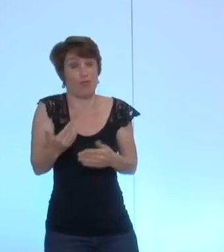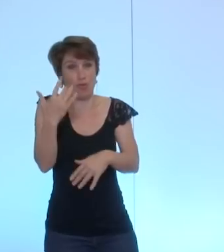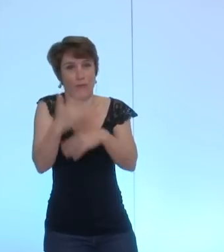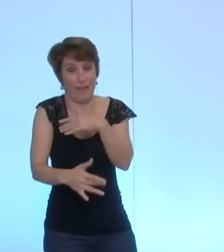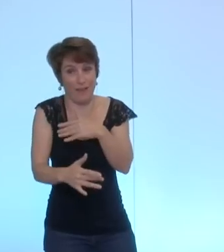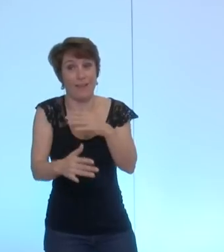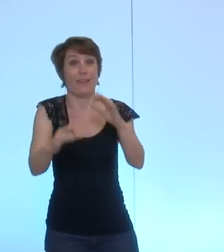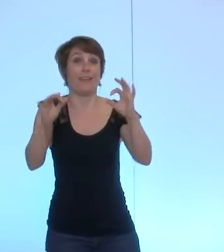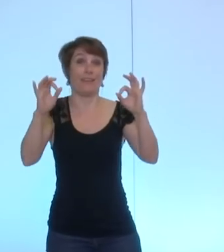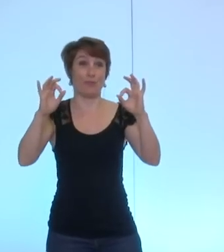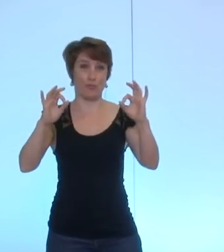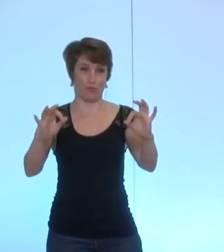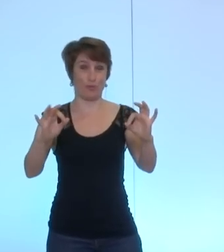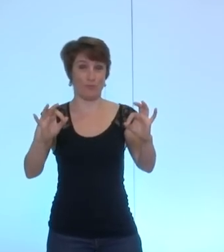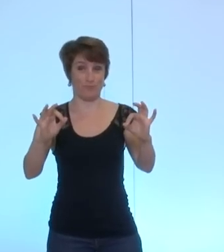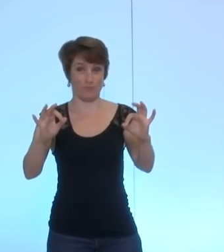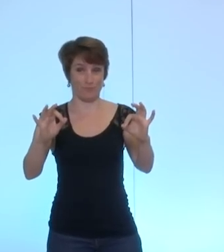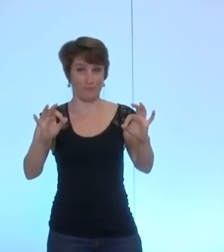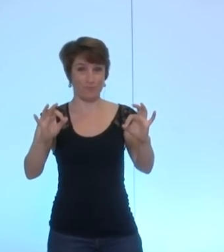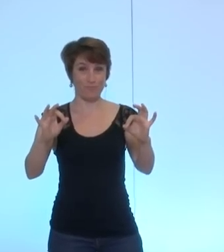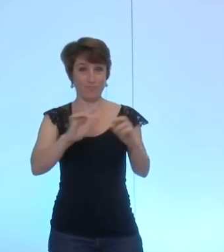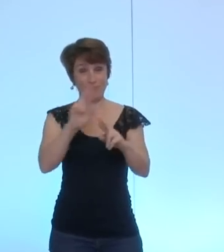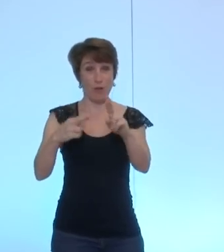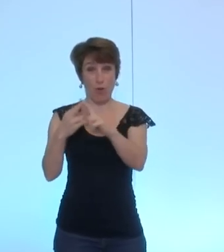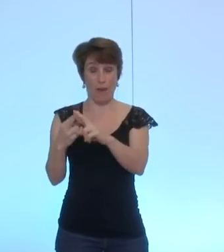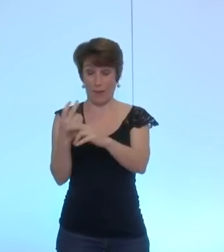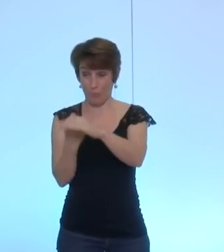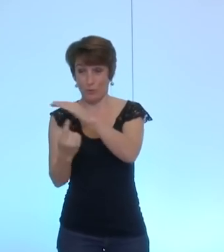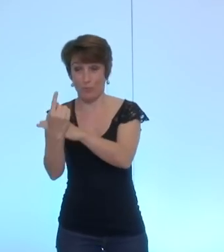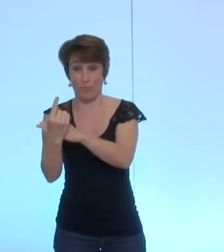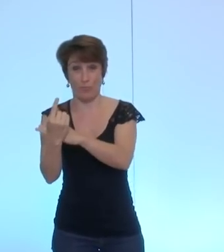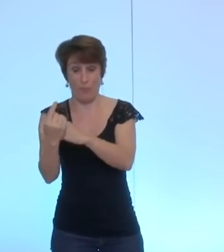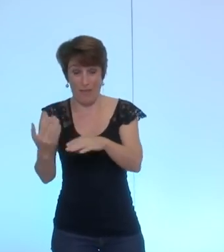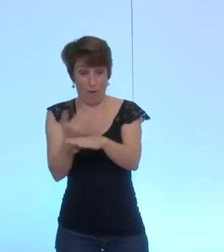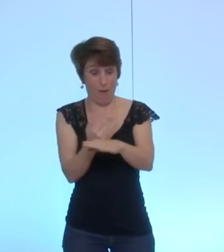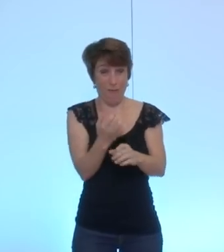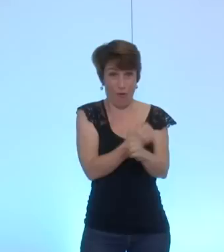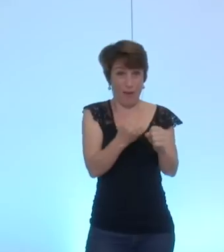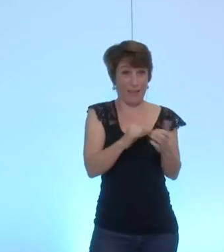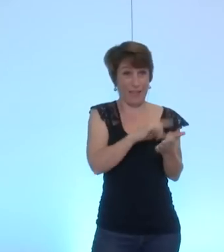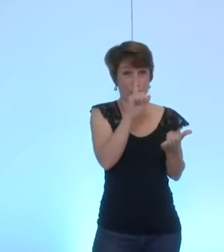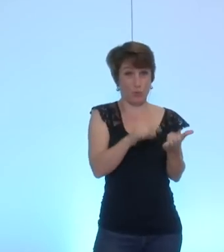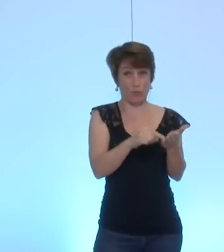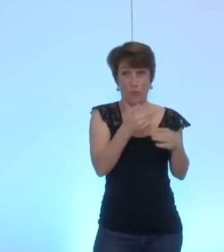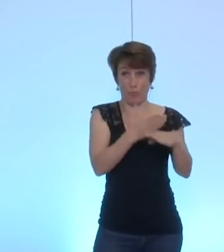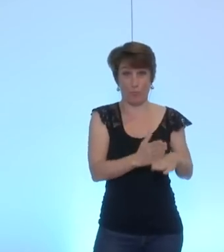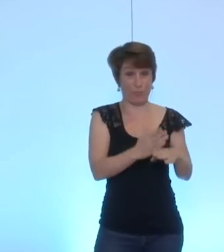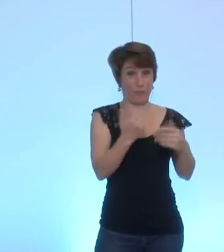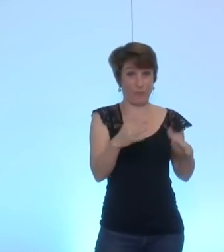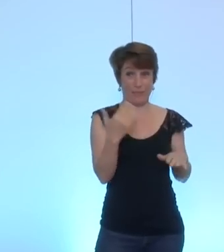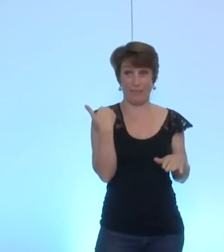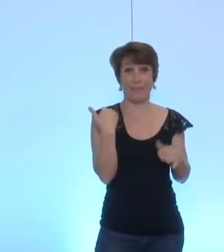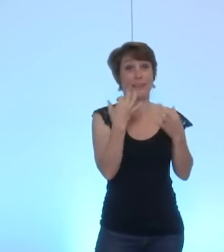arrive après la création du fonds que nous avons vérifié effectivement à l'instant et qui a été ouvert